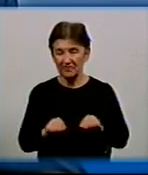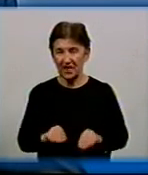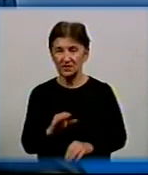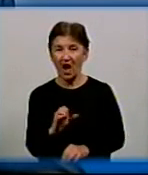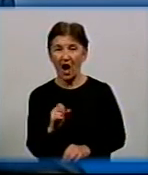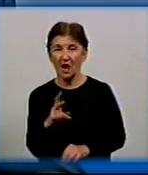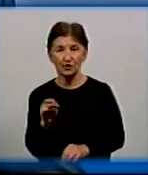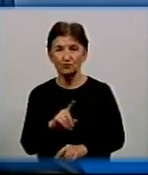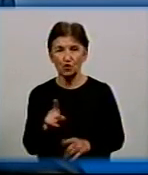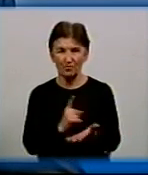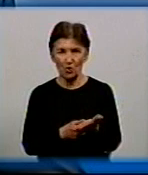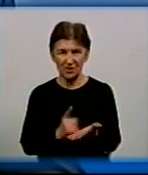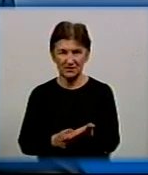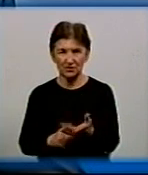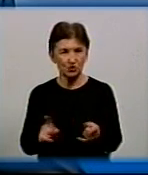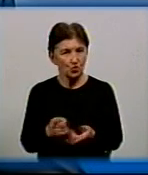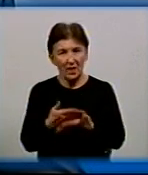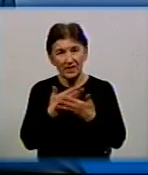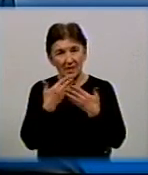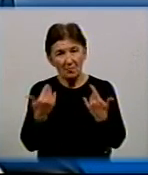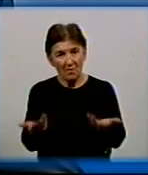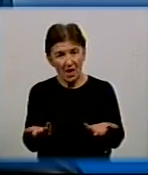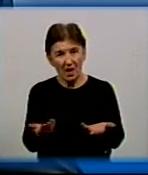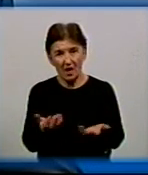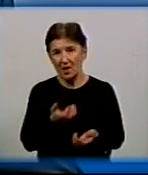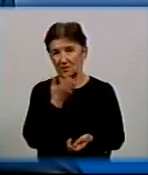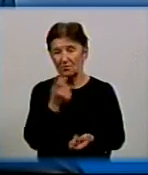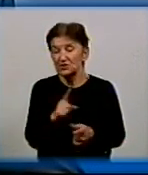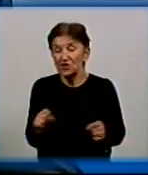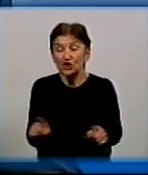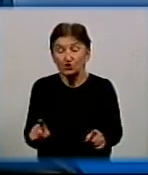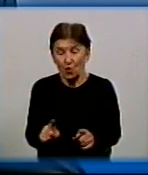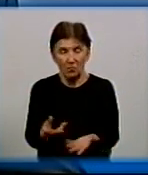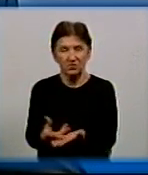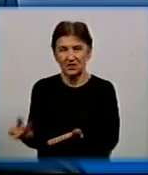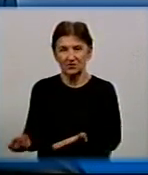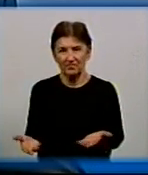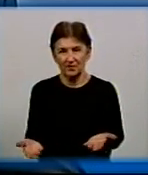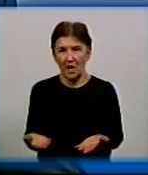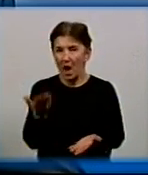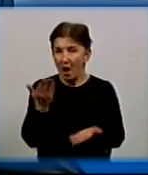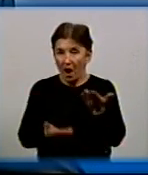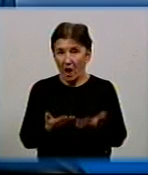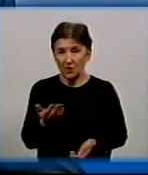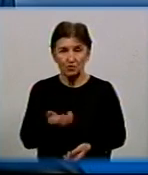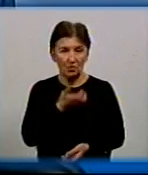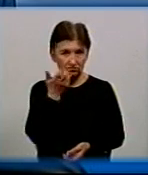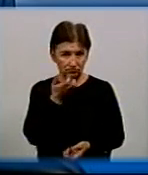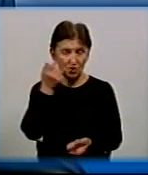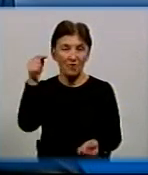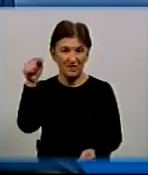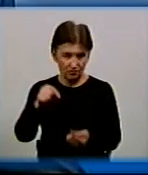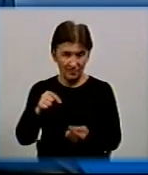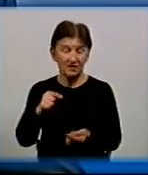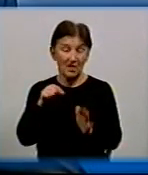для того, щоб доказати, що нема, наприклад, температурних режимів, за що сплачувати. От тоді – так. А якщо якість тепла відповідна, то